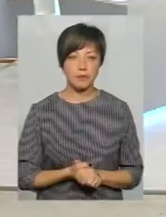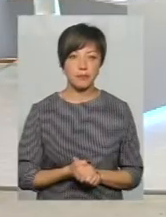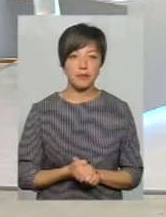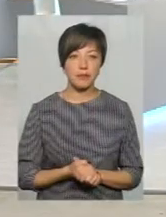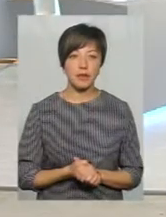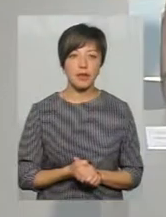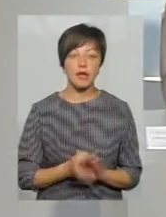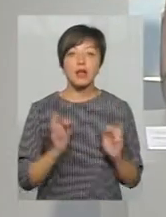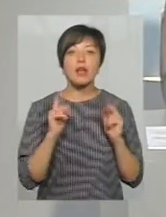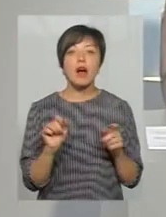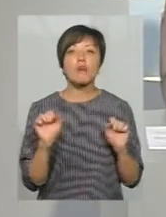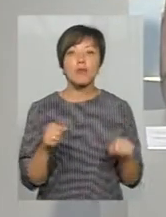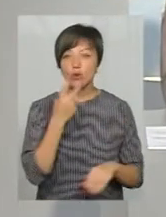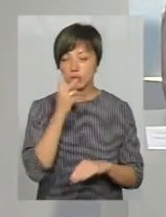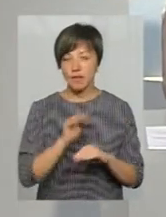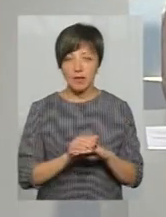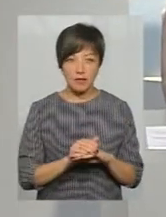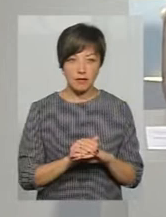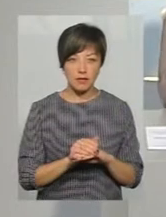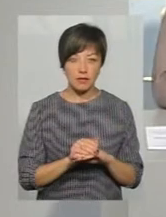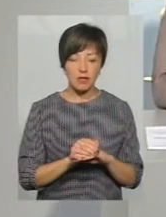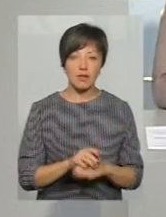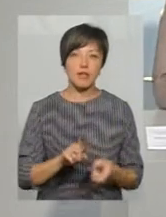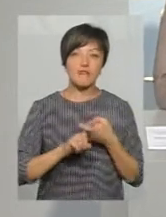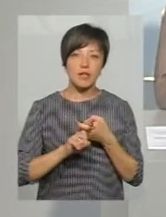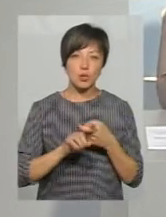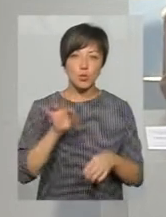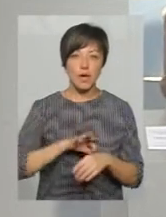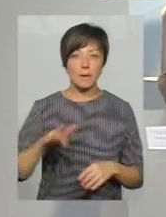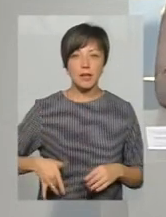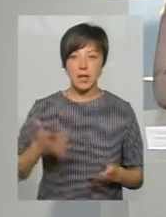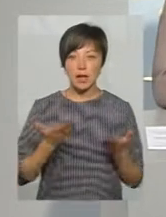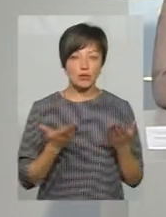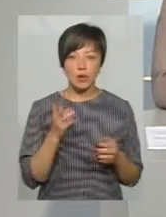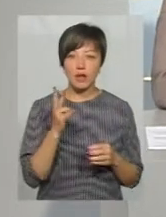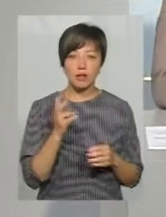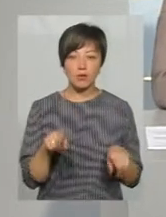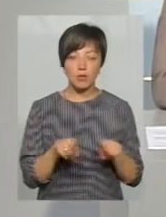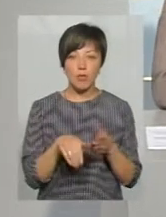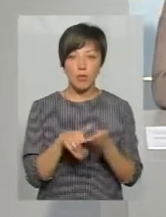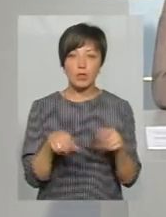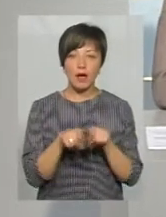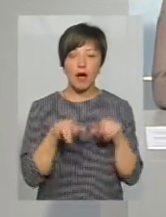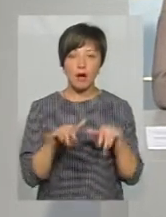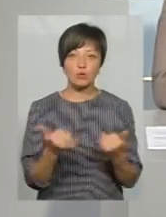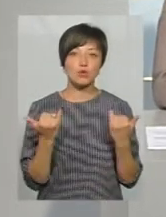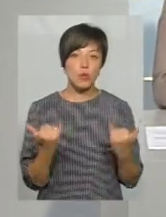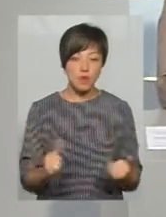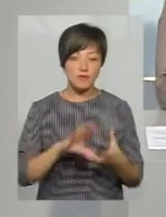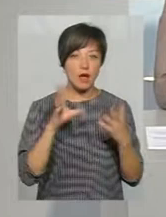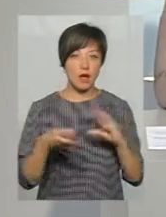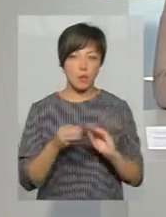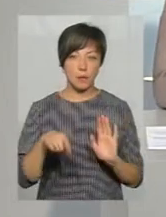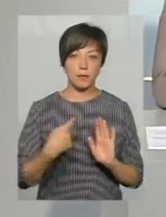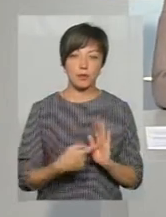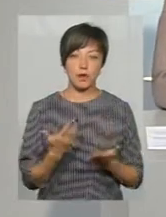Все ж таки, як можна виявити вірус гепатиту, якщо не за допомогою таких акцій, які проходили сьогодні, а загалом,